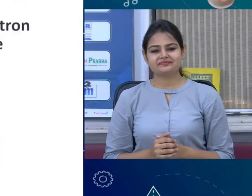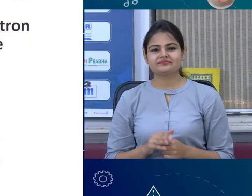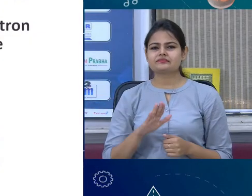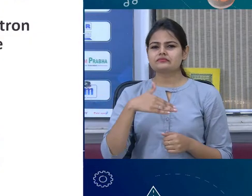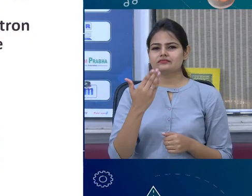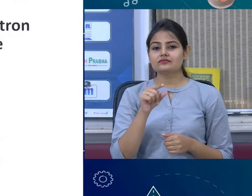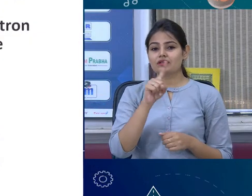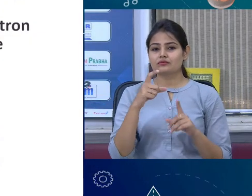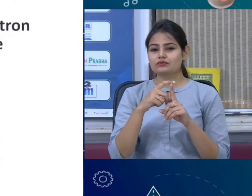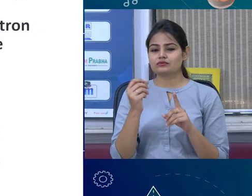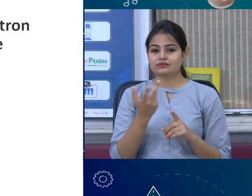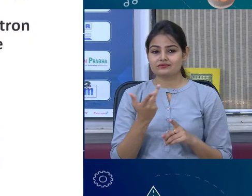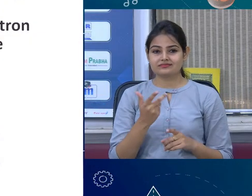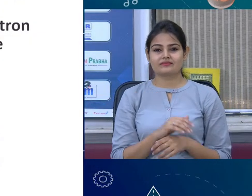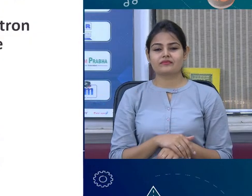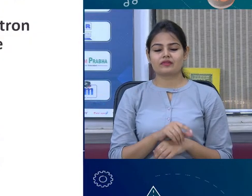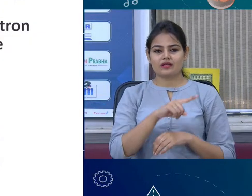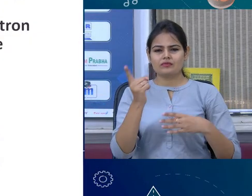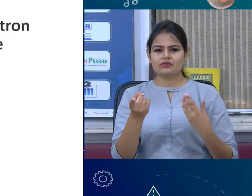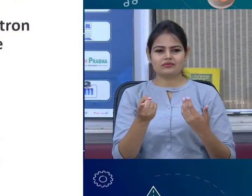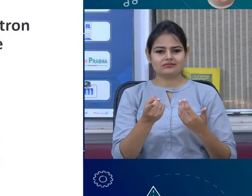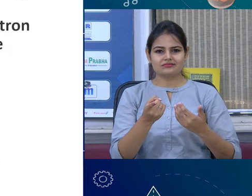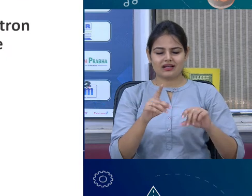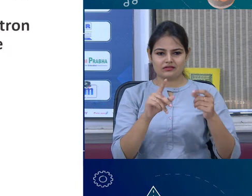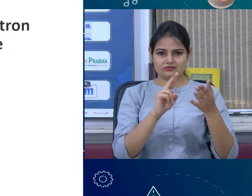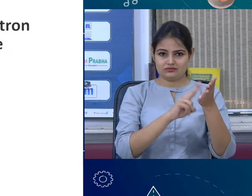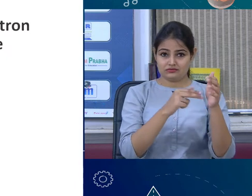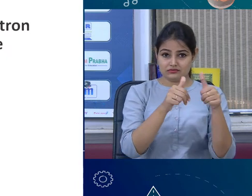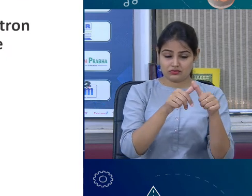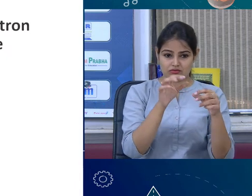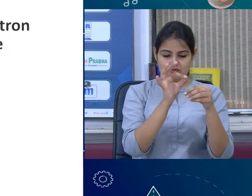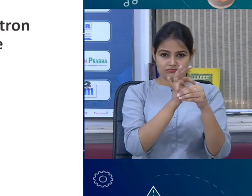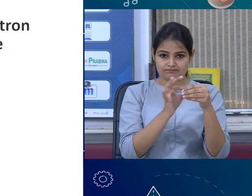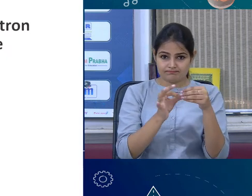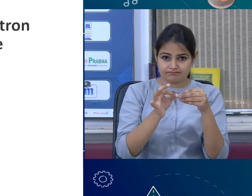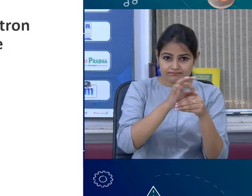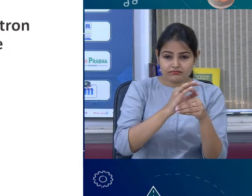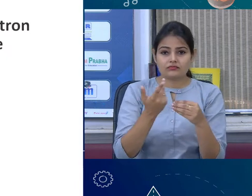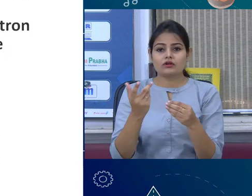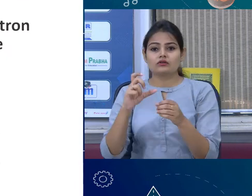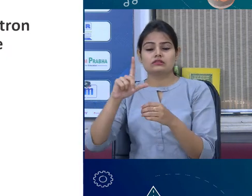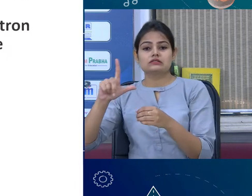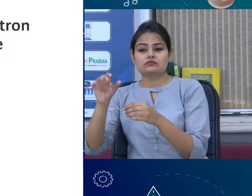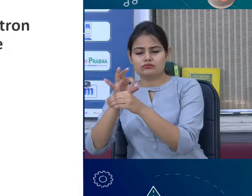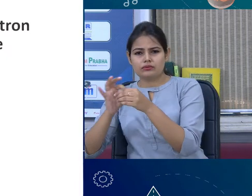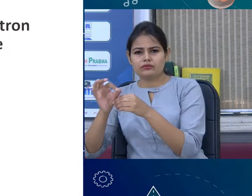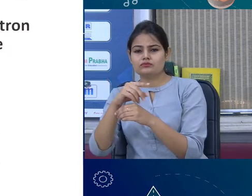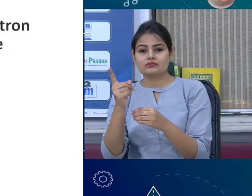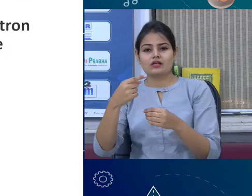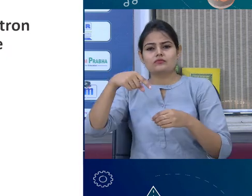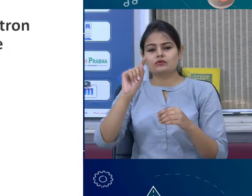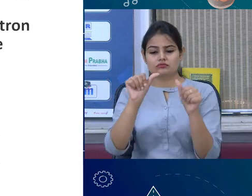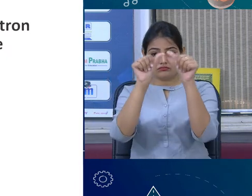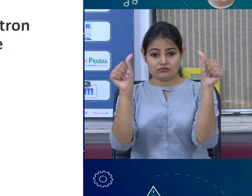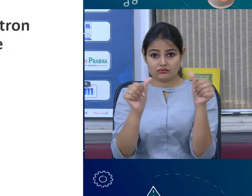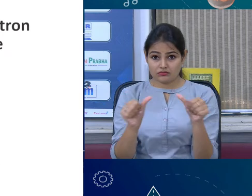स्ट्रॉक्चर बनाईए उसको मॉडल के रूपे भी बना सकते हैं आप ख्ले ले लिजे बीब्स ले लिजे या मॉटिया ले लिजे या मार्बल ले लिजे फिर उसका